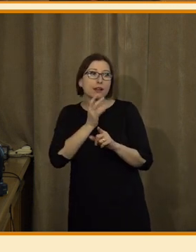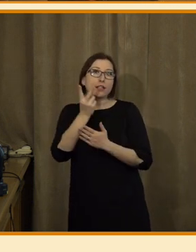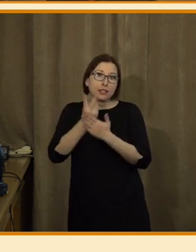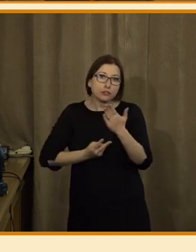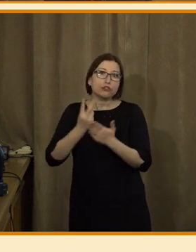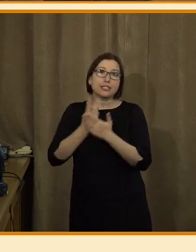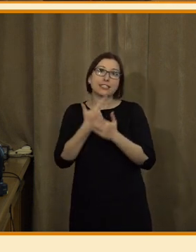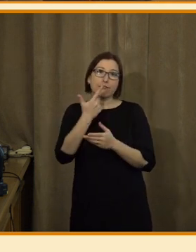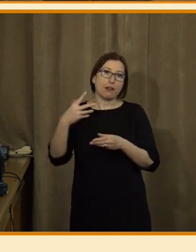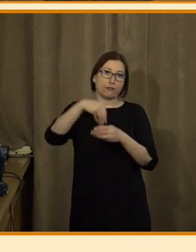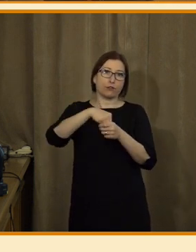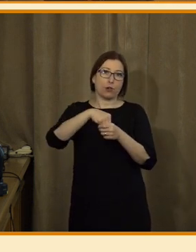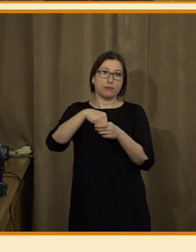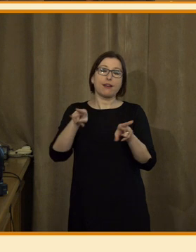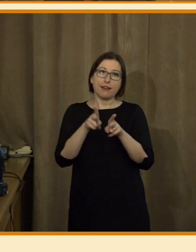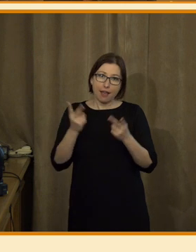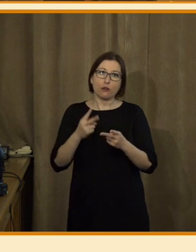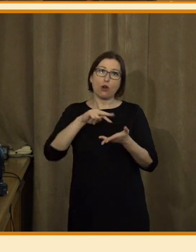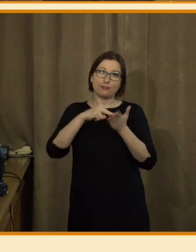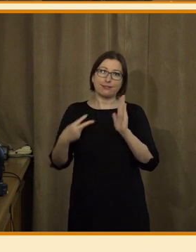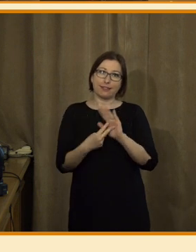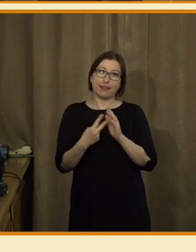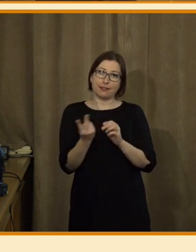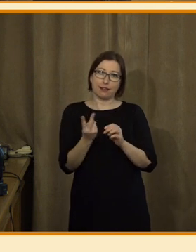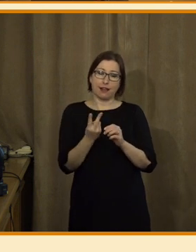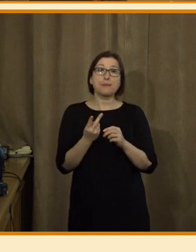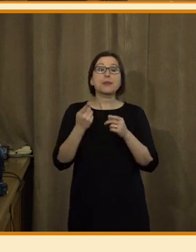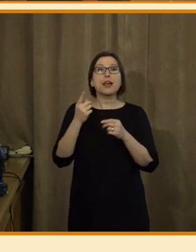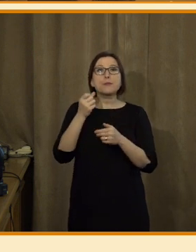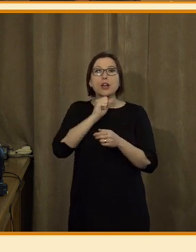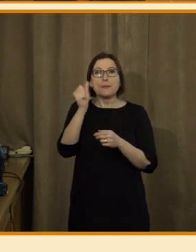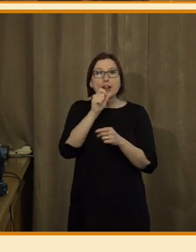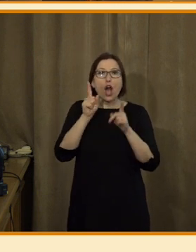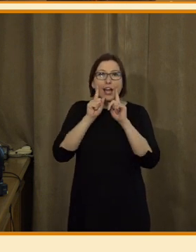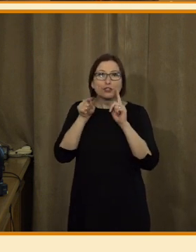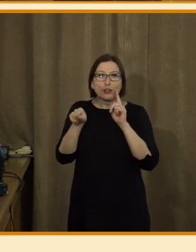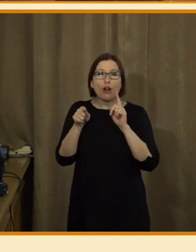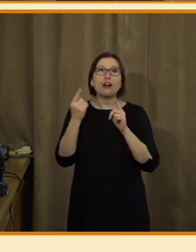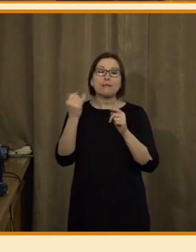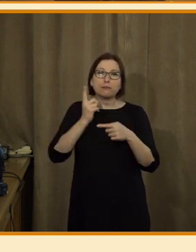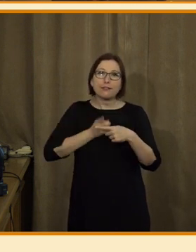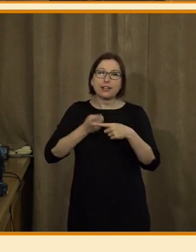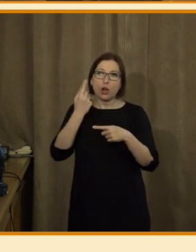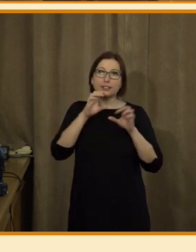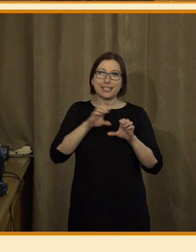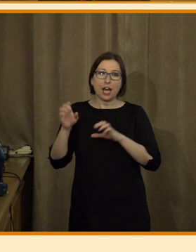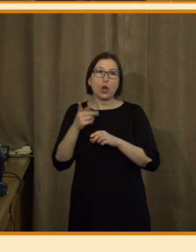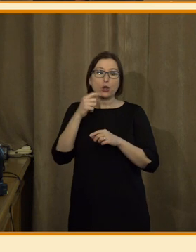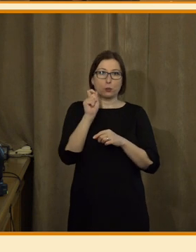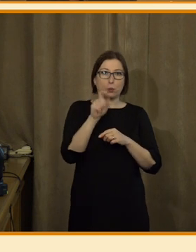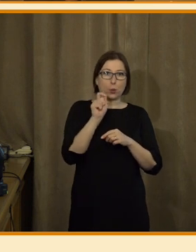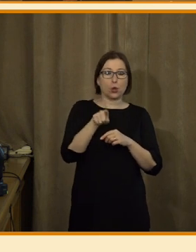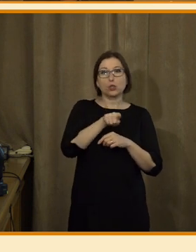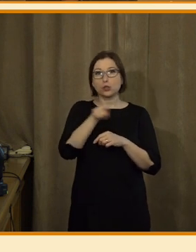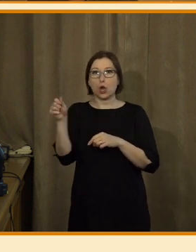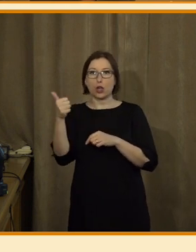technická část dohromady. Hačíkotekon vysílá od září pravidelně v noci, zatím od půlnoci do jedné.